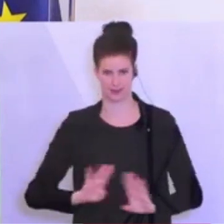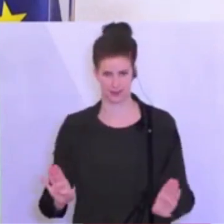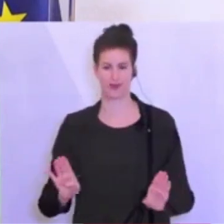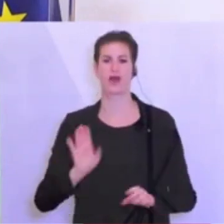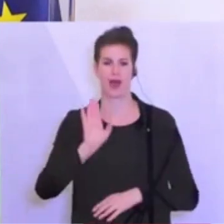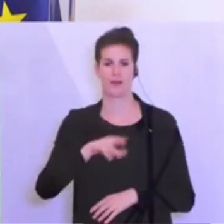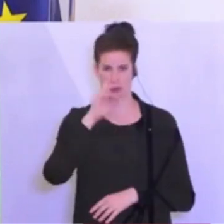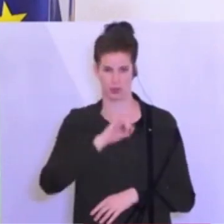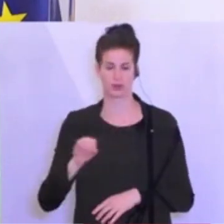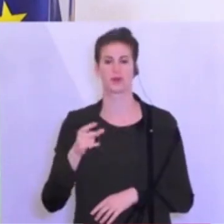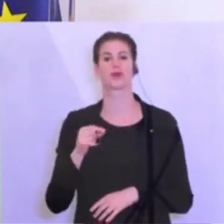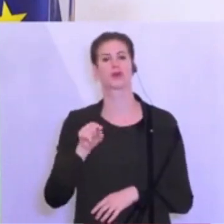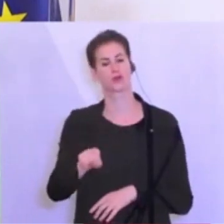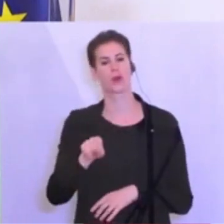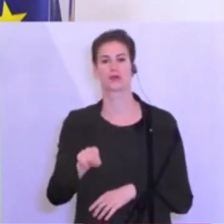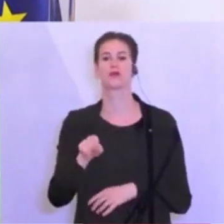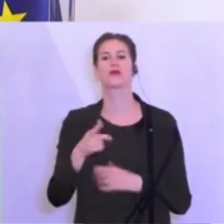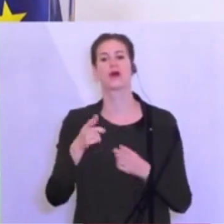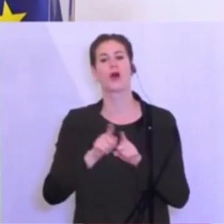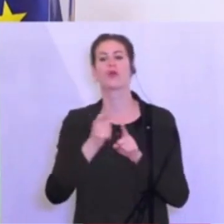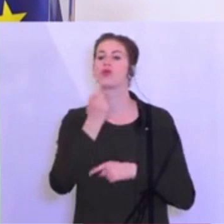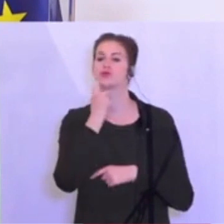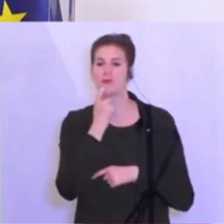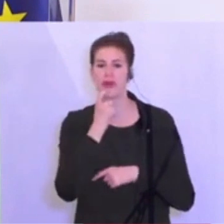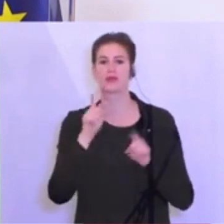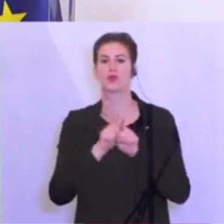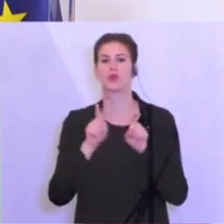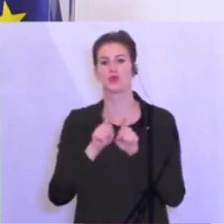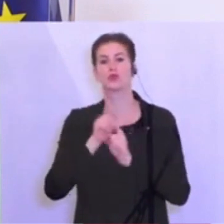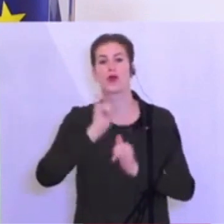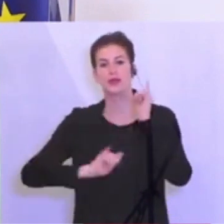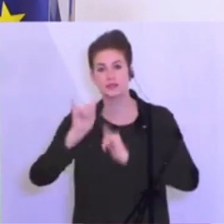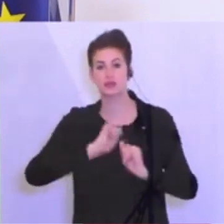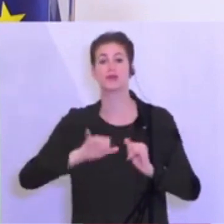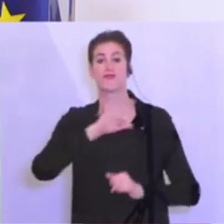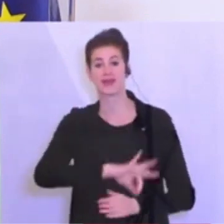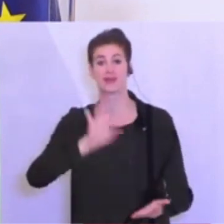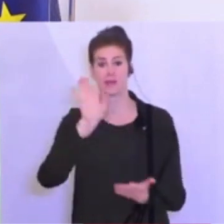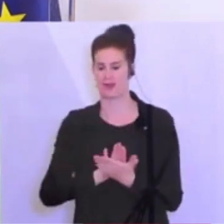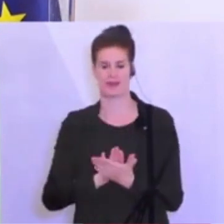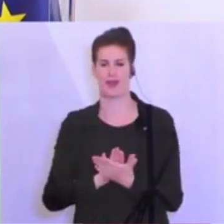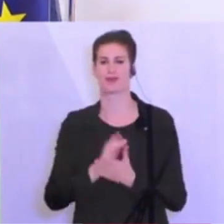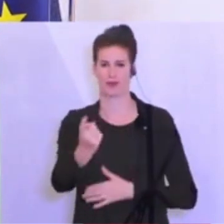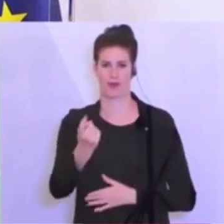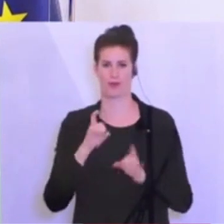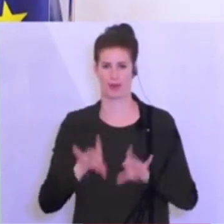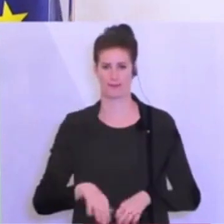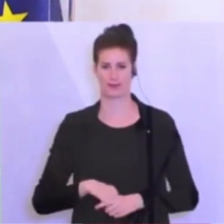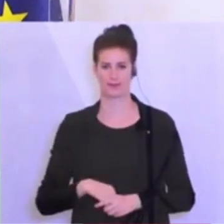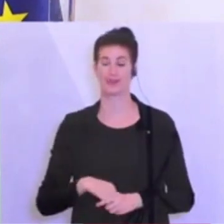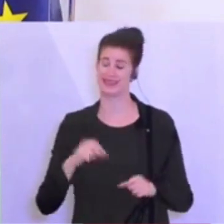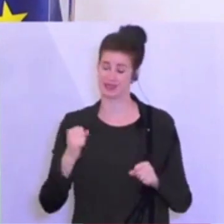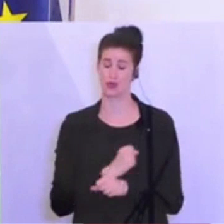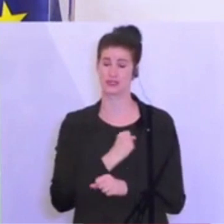Konsumenten in Gastronomie und Tourismus nicht mehr verpflichtend zu tragen sein wird. Wir empfehlen aber dringend,